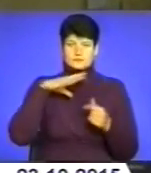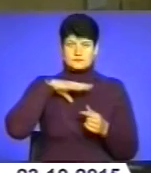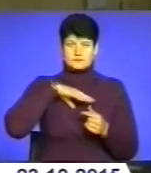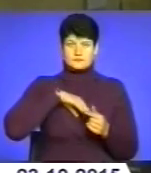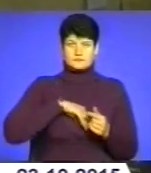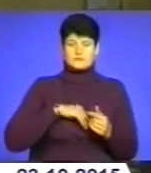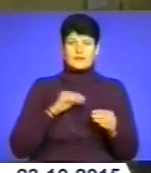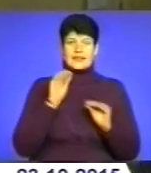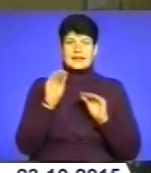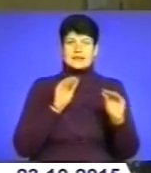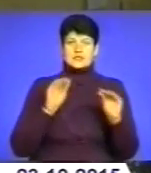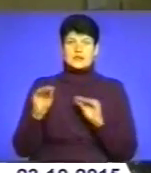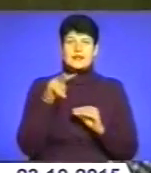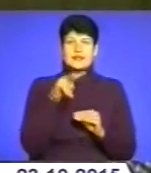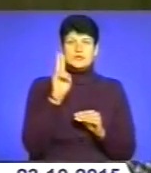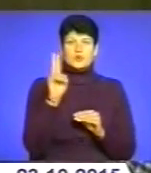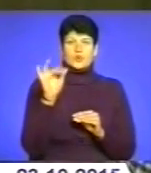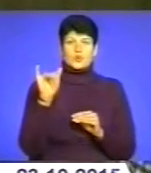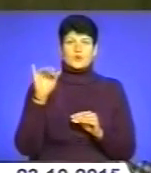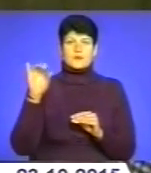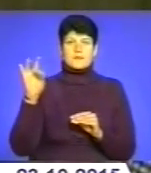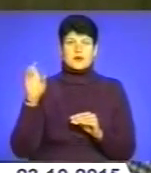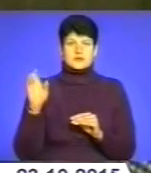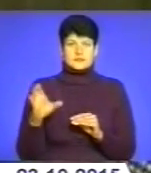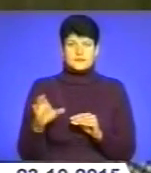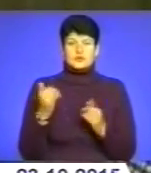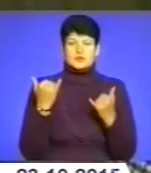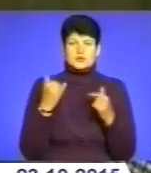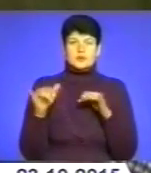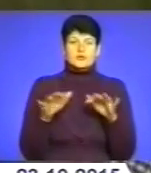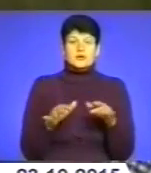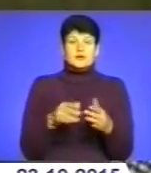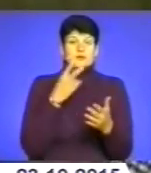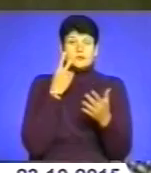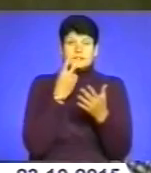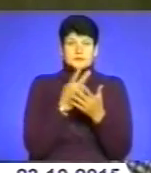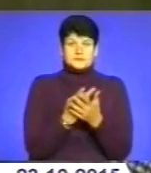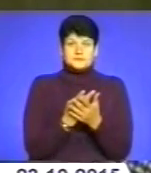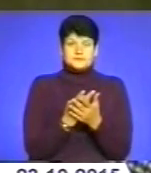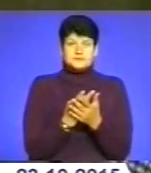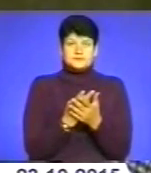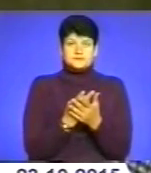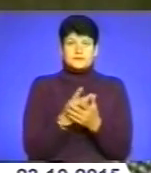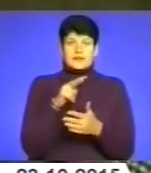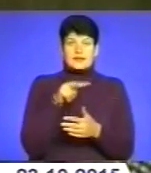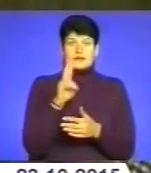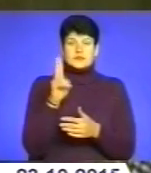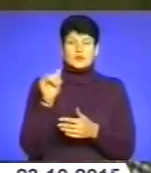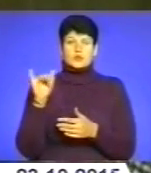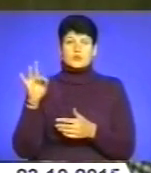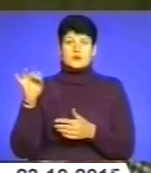режисури, як Лесь Курбас. Сьогоднішня подія знакова, тому що Лесь Курбас